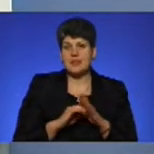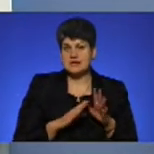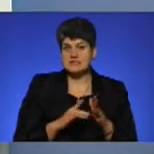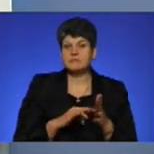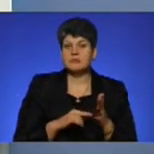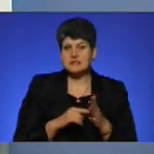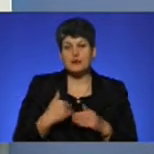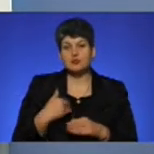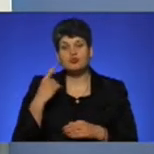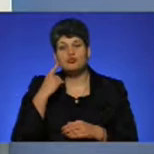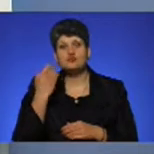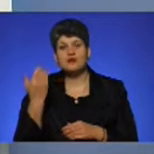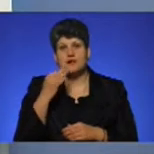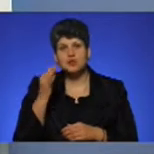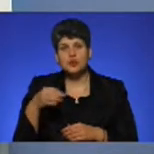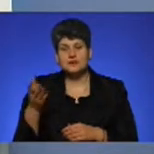От, хочемо почути ваш досвід.